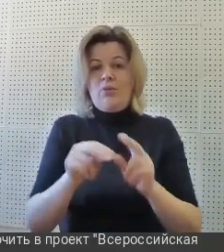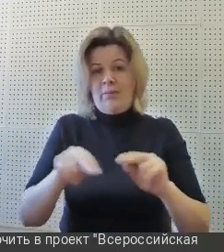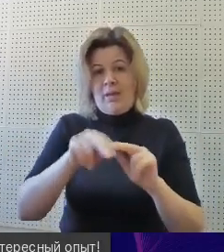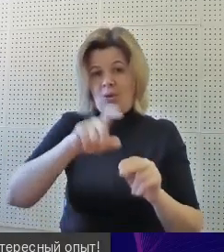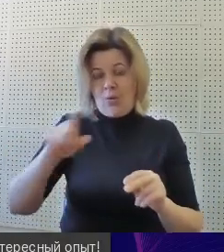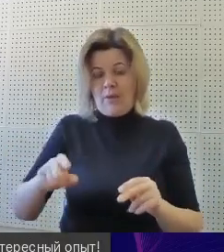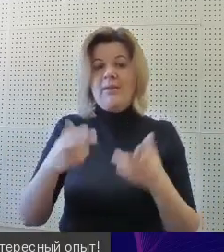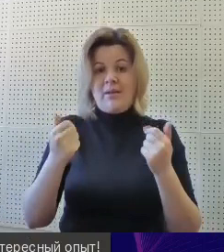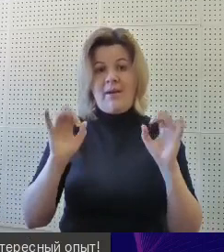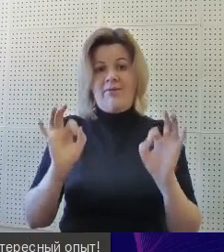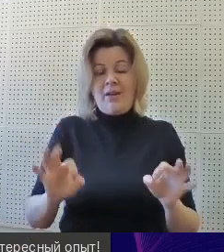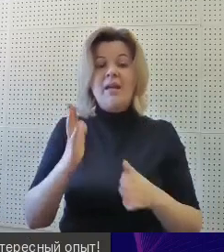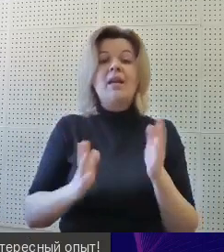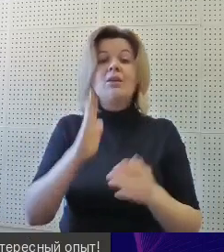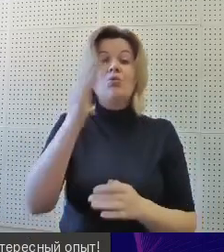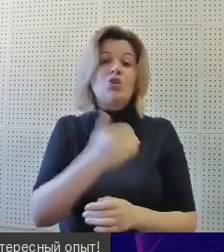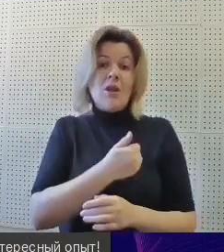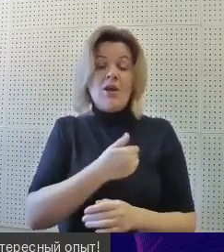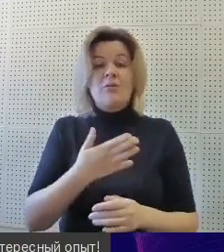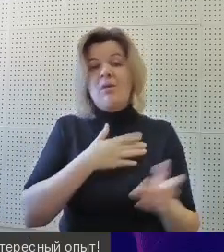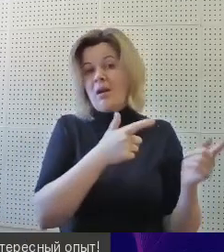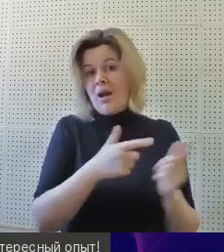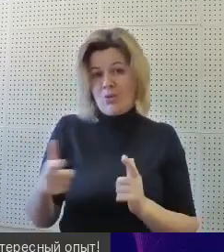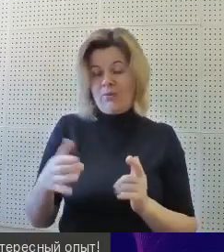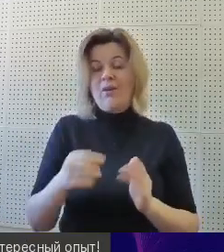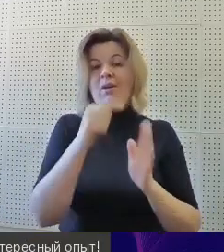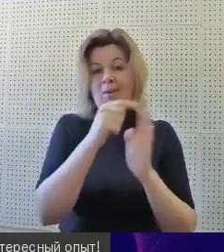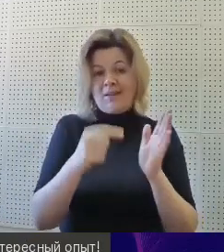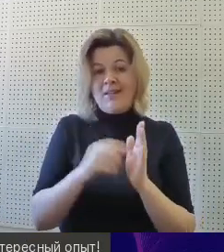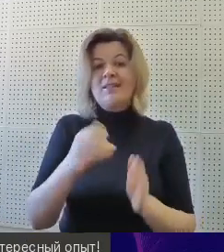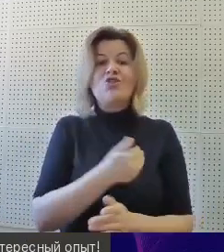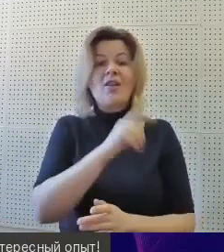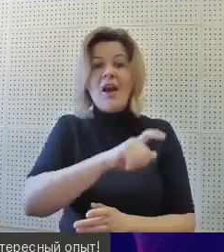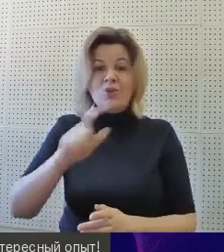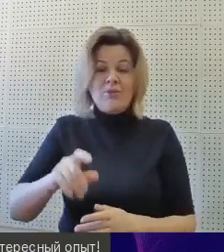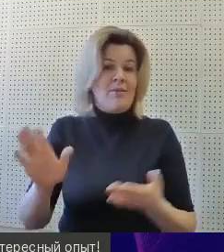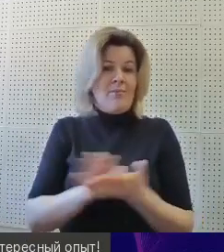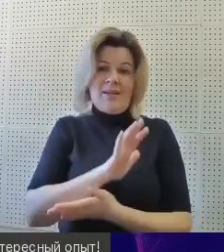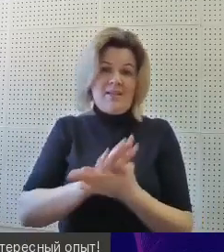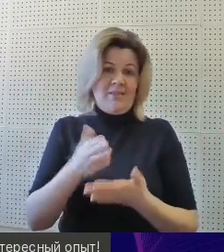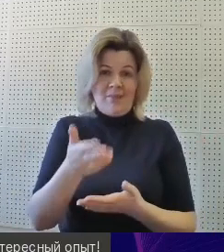Если будут желающие, мы готовы поделиться. Бесплатно. кажется, у нас